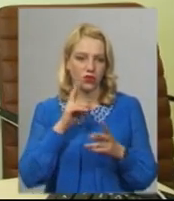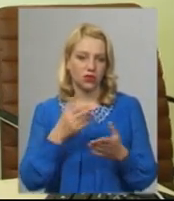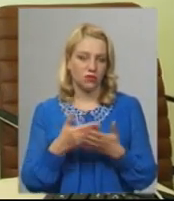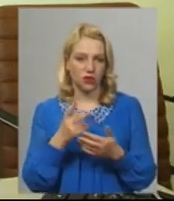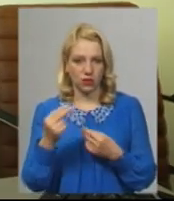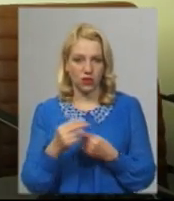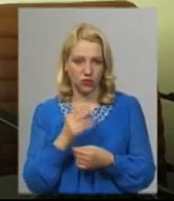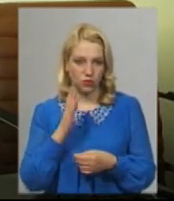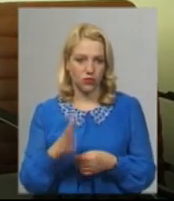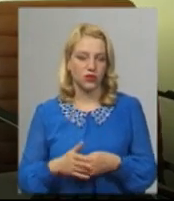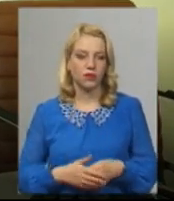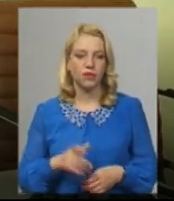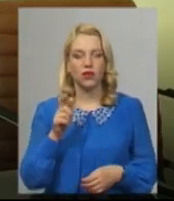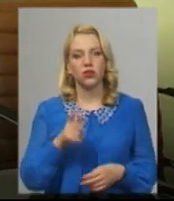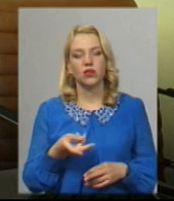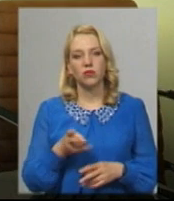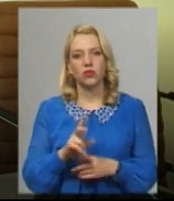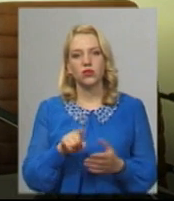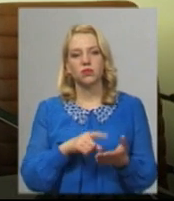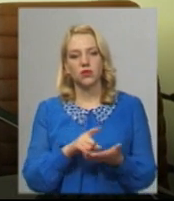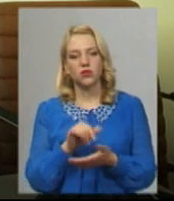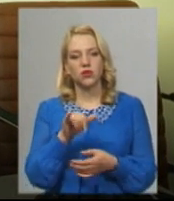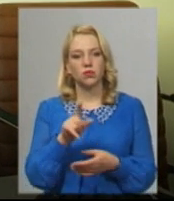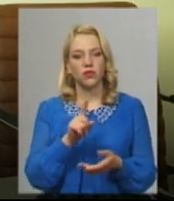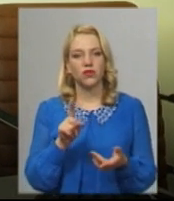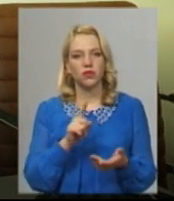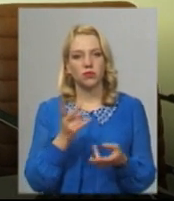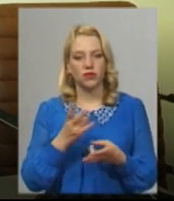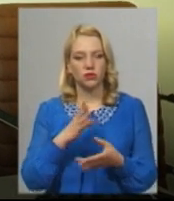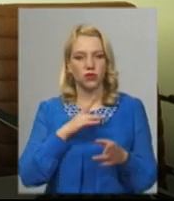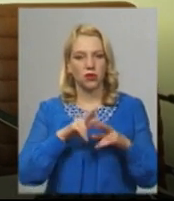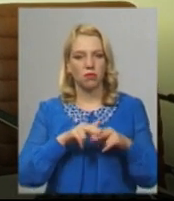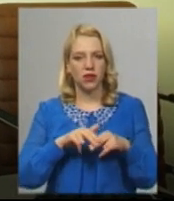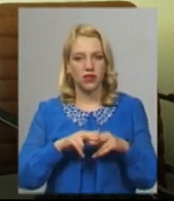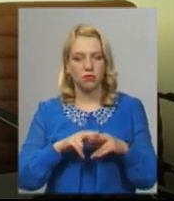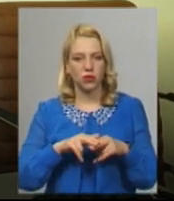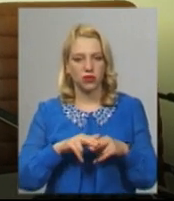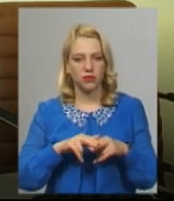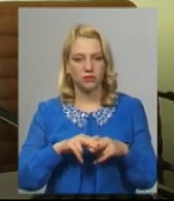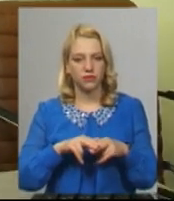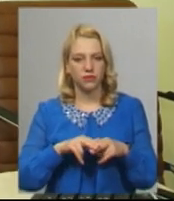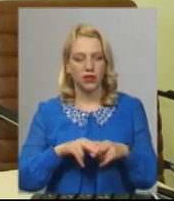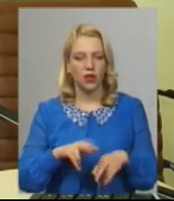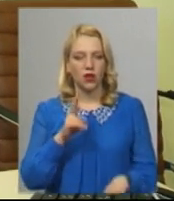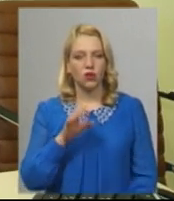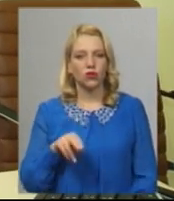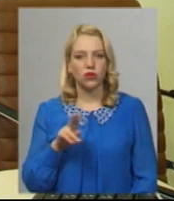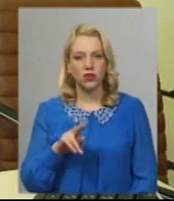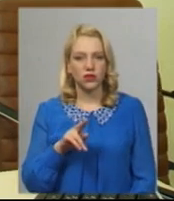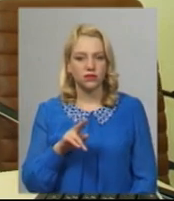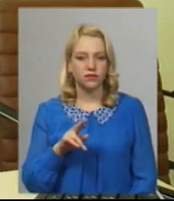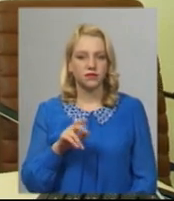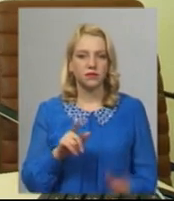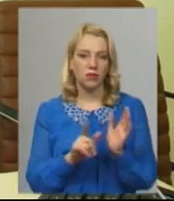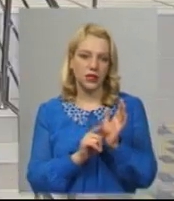Людина приходить, обов'язково в неї має бути паспорт, що посвідчує особу, інфікаційний код І